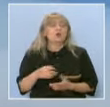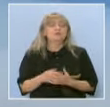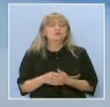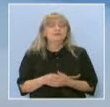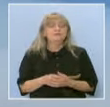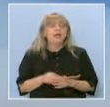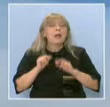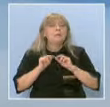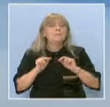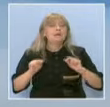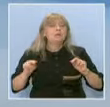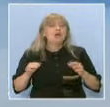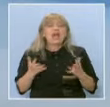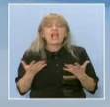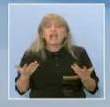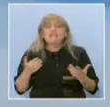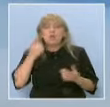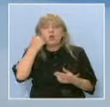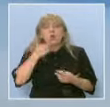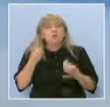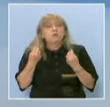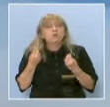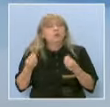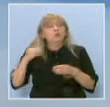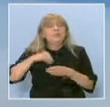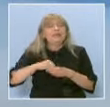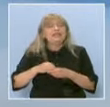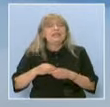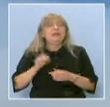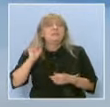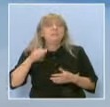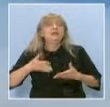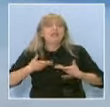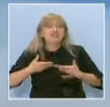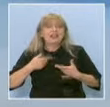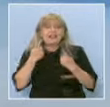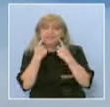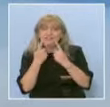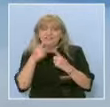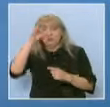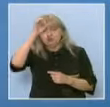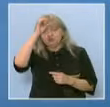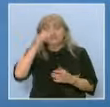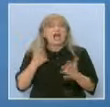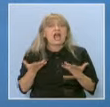преподаване. Какви подобрения биха желали да видят учениците? Какво ви отговориха там?